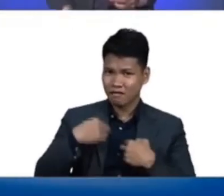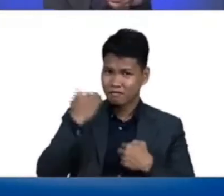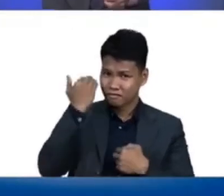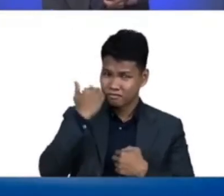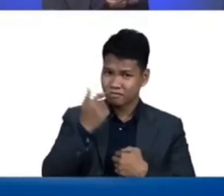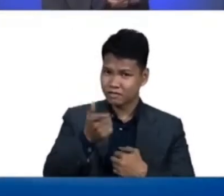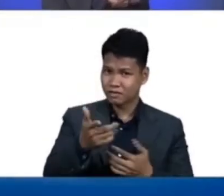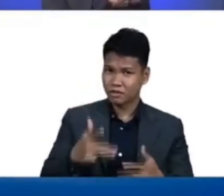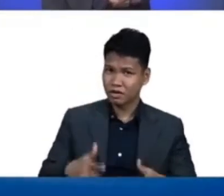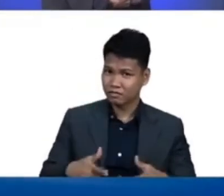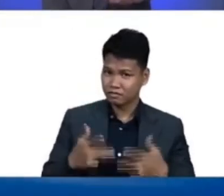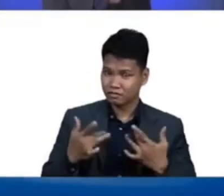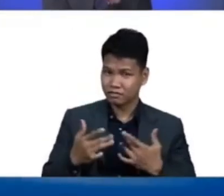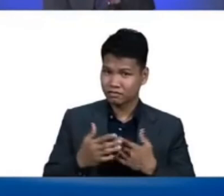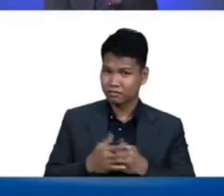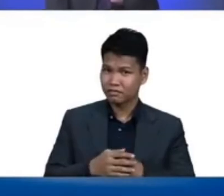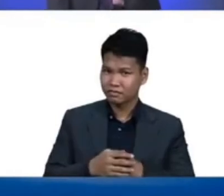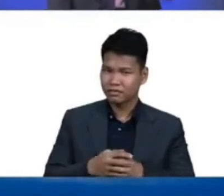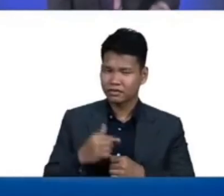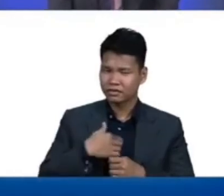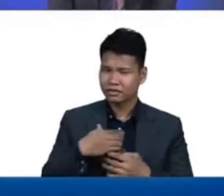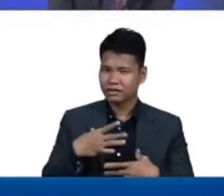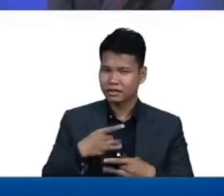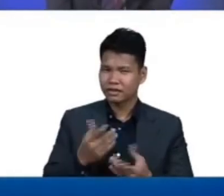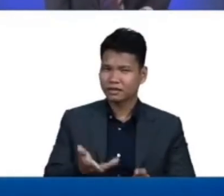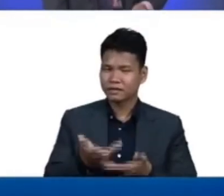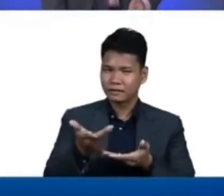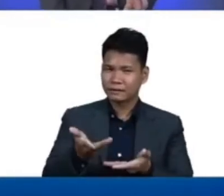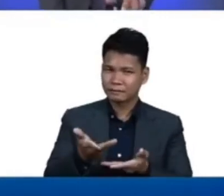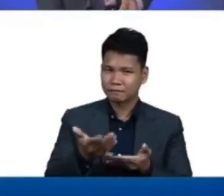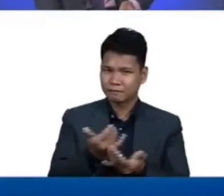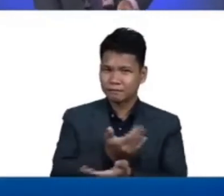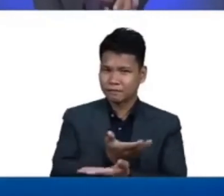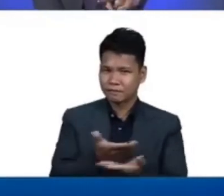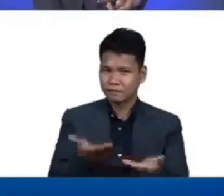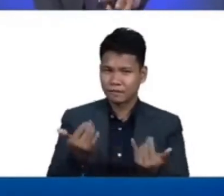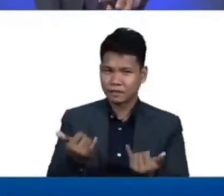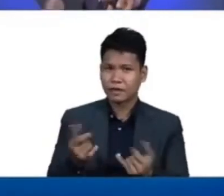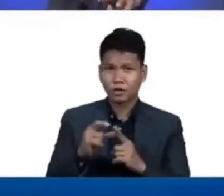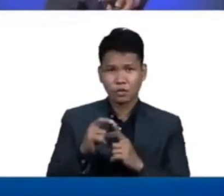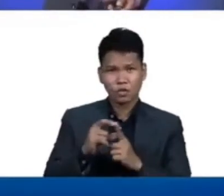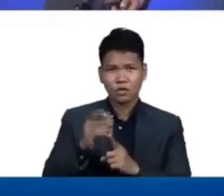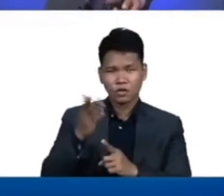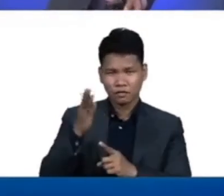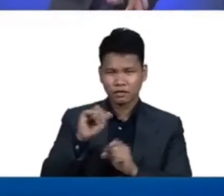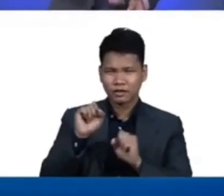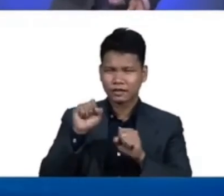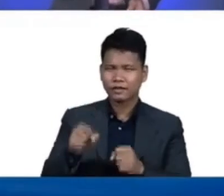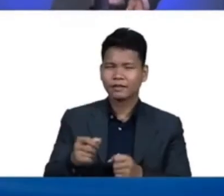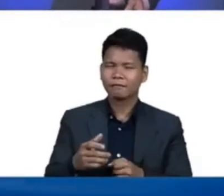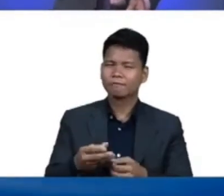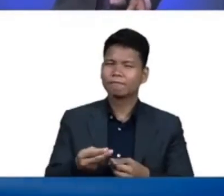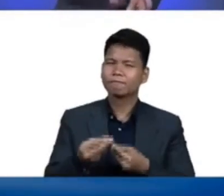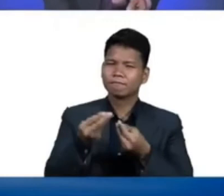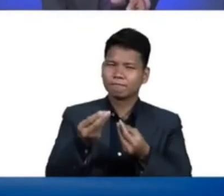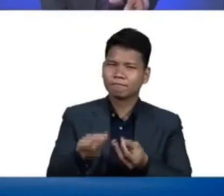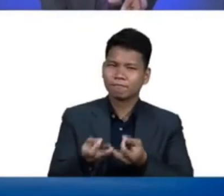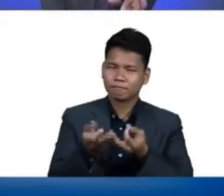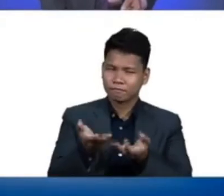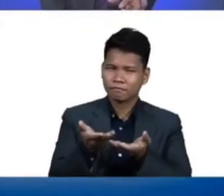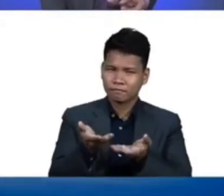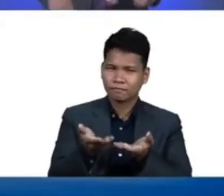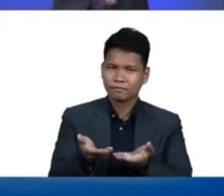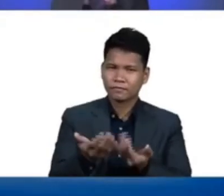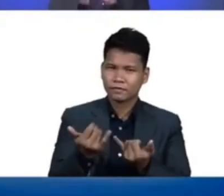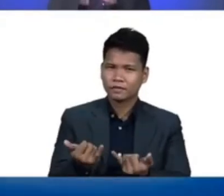sa iyong buhay and I would like to tell you that the word of God can feel what is missing